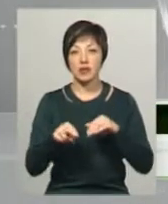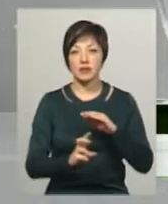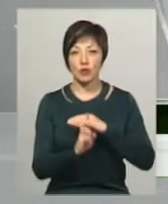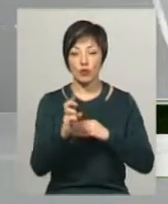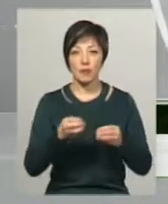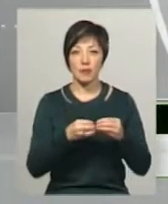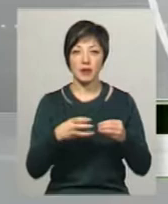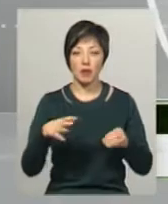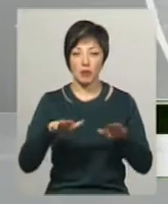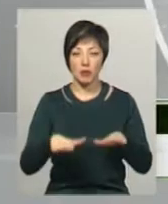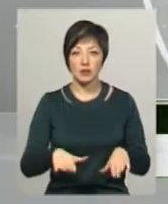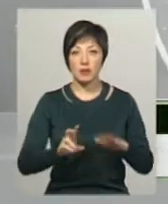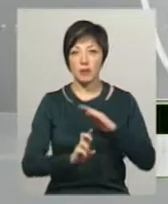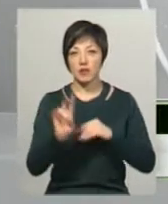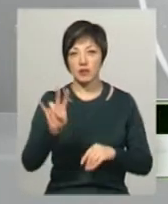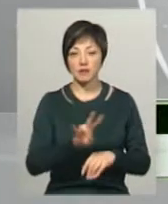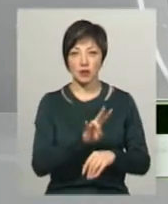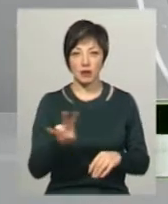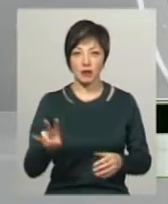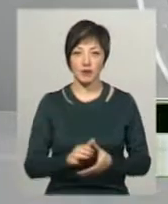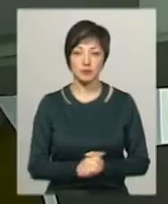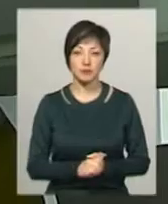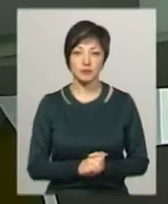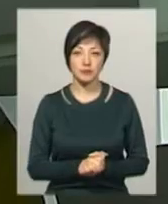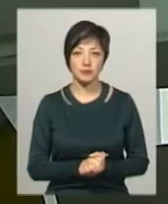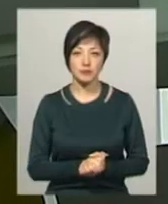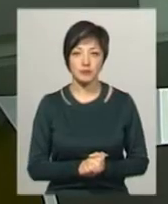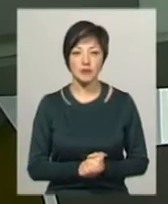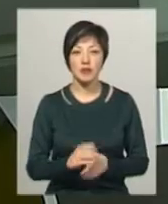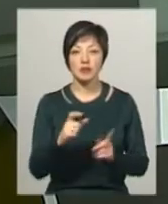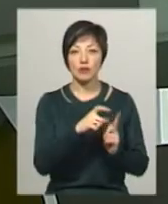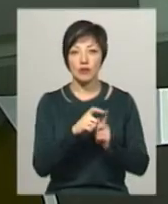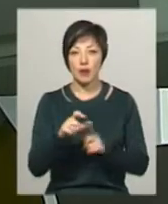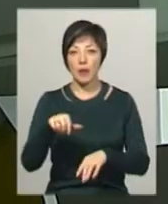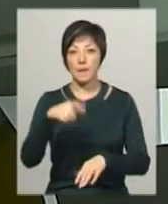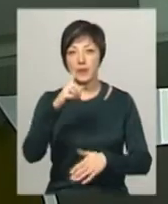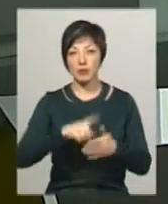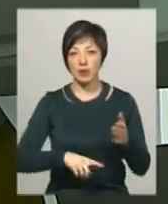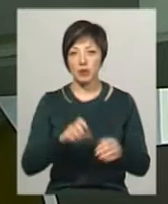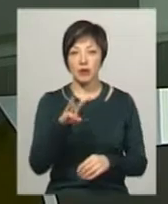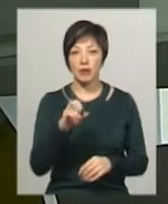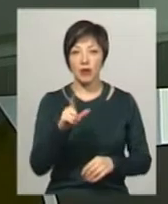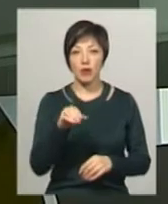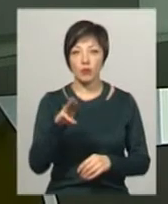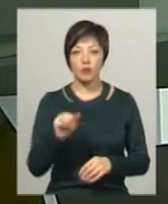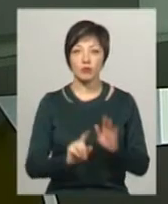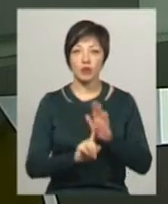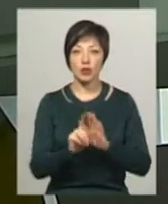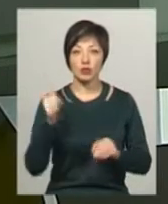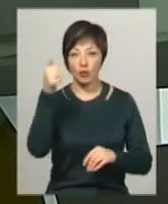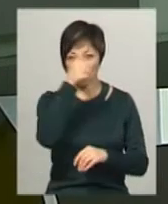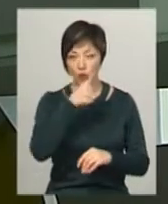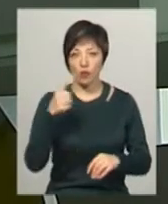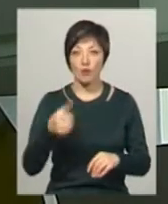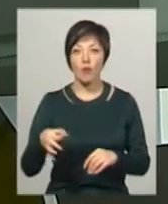оптоколіфальної помісної Православної церкви. За словами Митра Малита Антонія Махоти, з початку нового року в області до